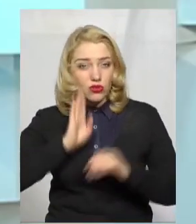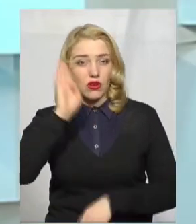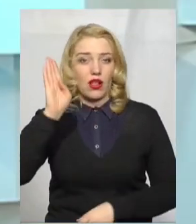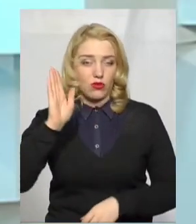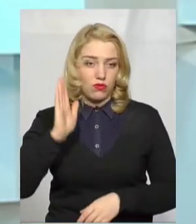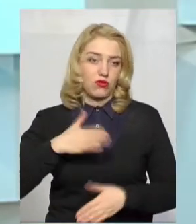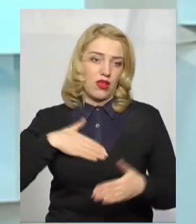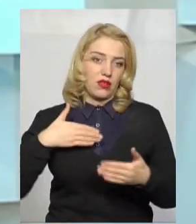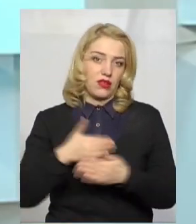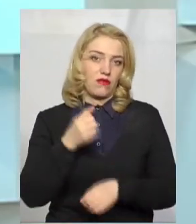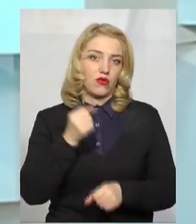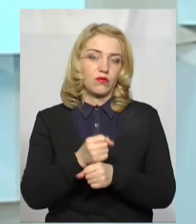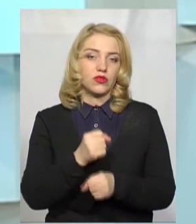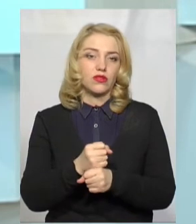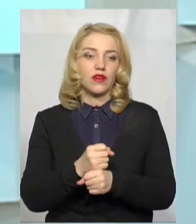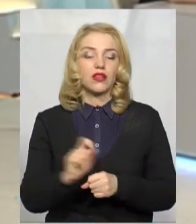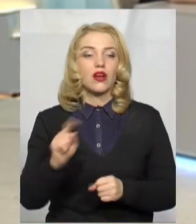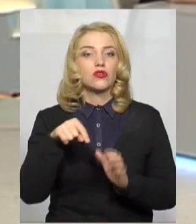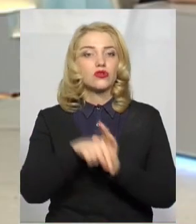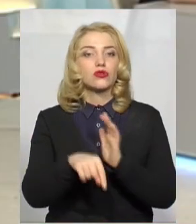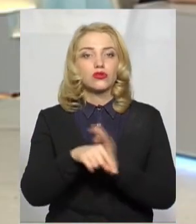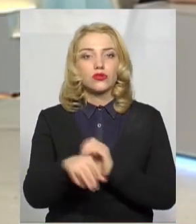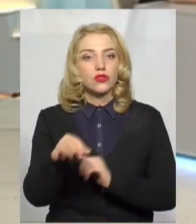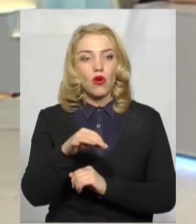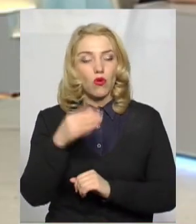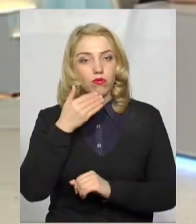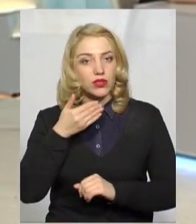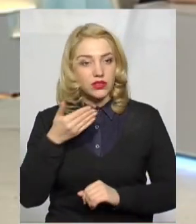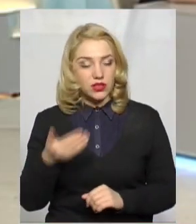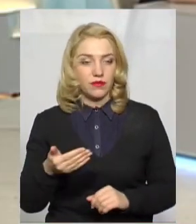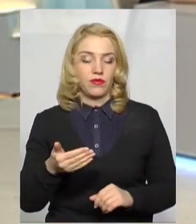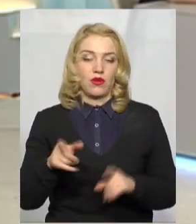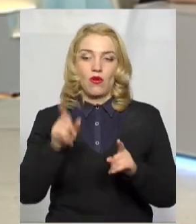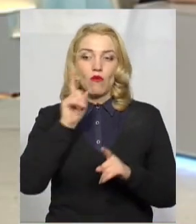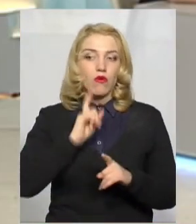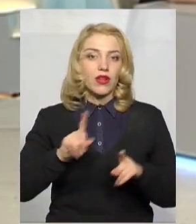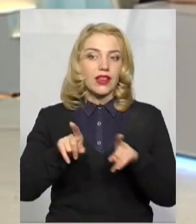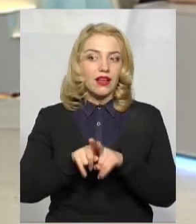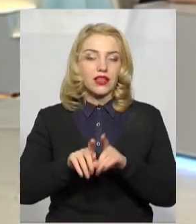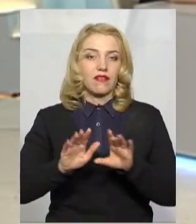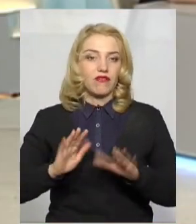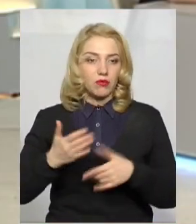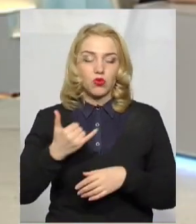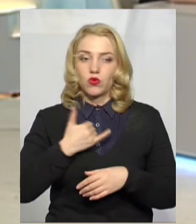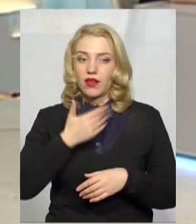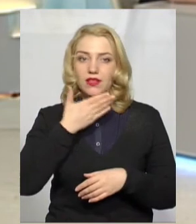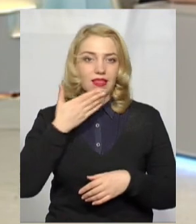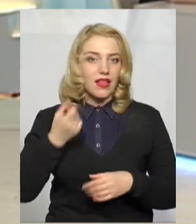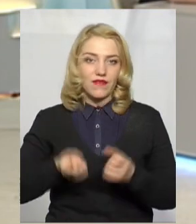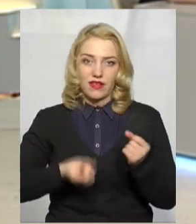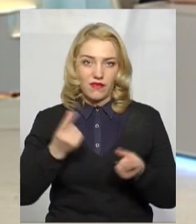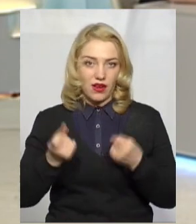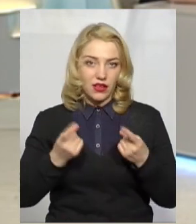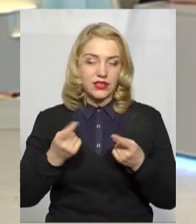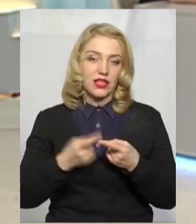активно включаться в роботу. А те, що стосується області? Можливо, там випадки? Поки що таких випадків в нас ми не виявляли. В основному